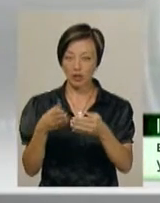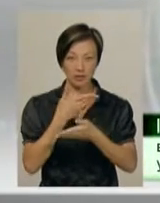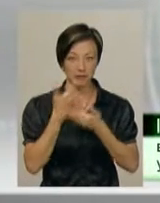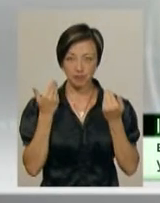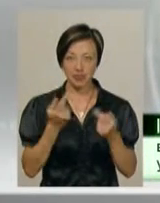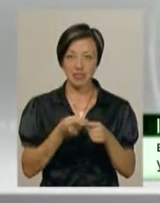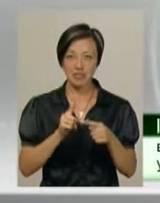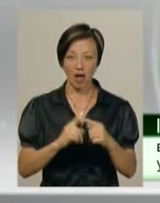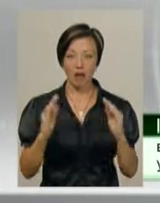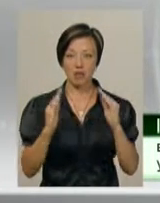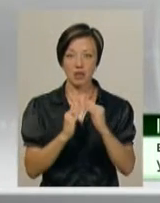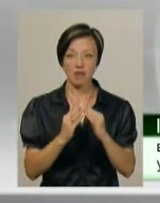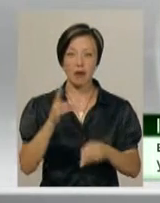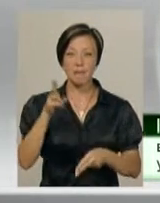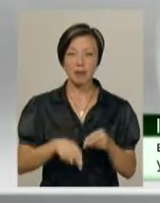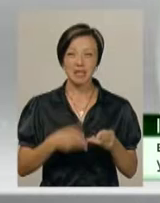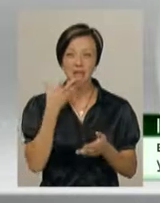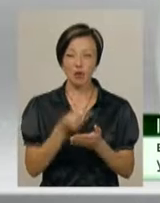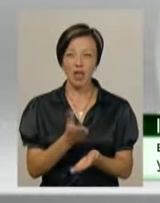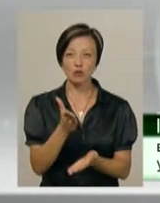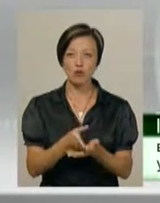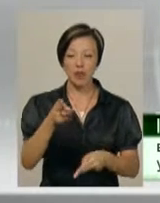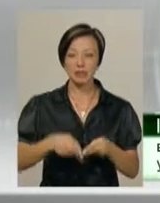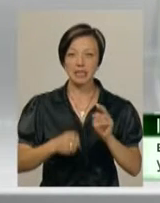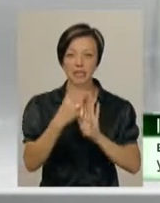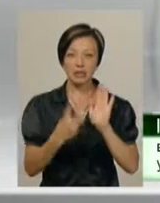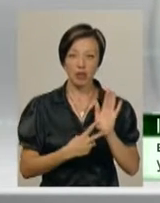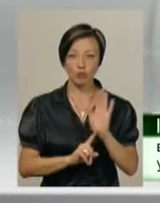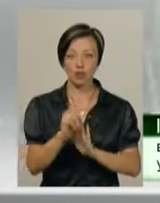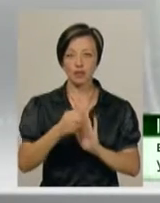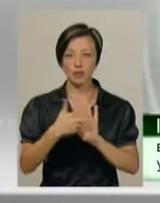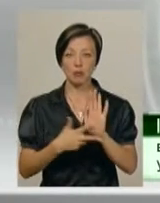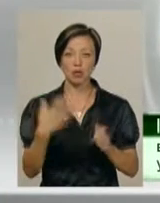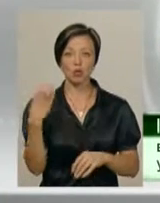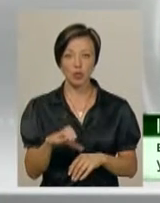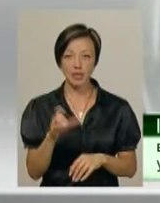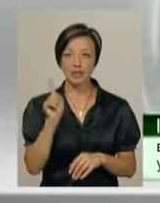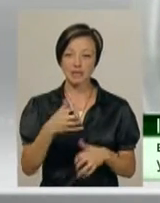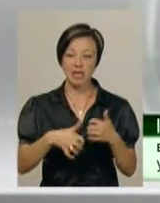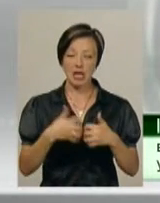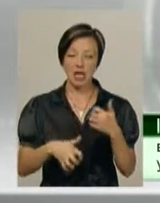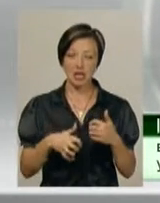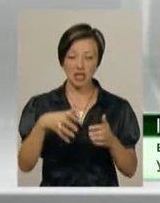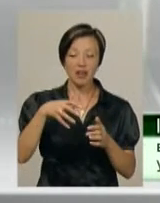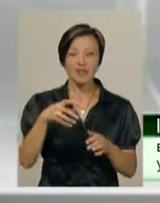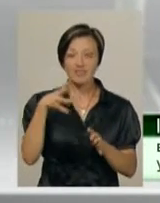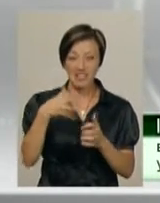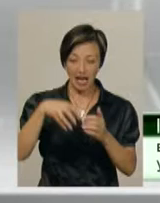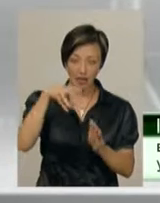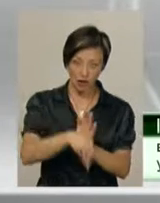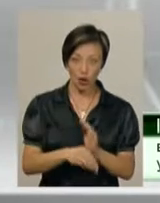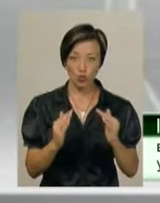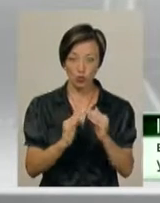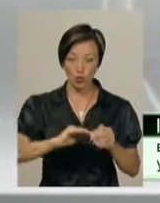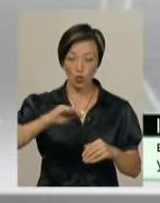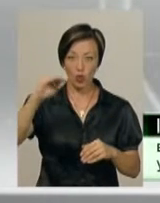Причому ця будівля в припинила своє існування наприкінці 17-го, початку 18-го століття. Адже всередині конструкції, включаючи разом зі